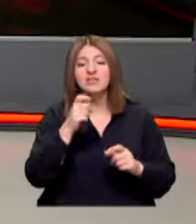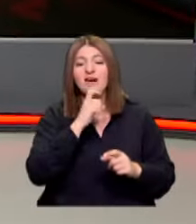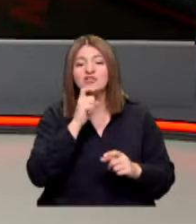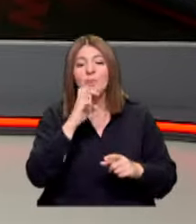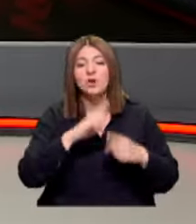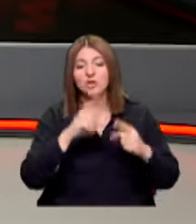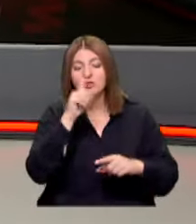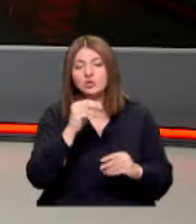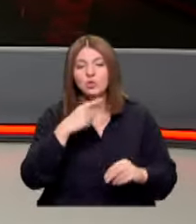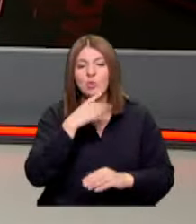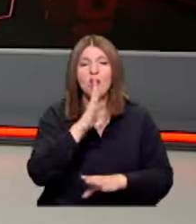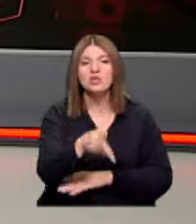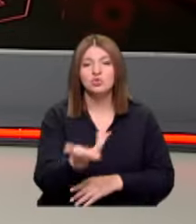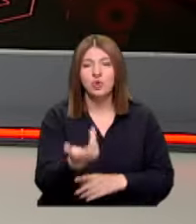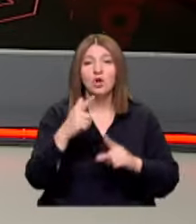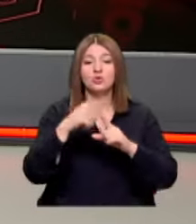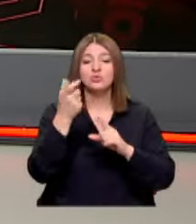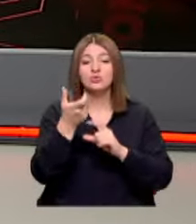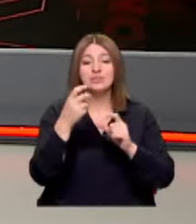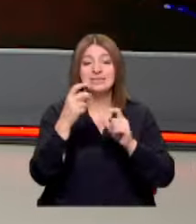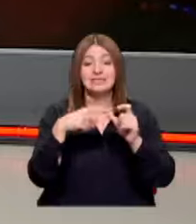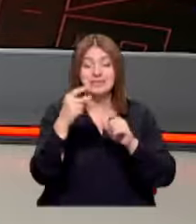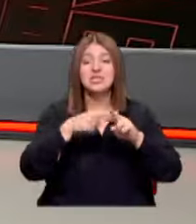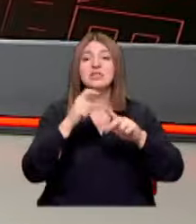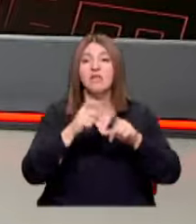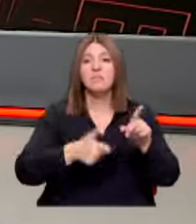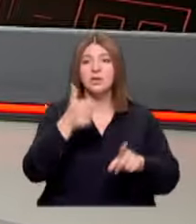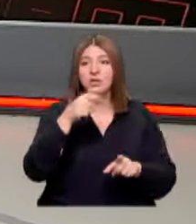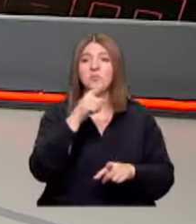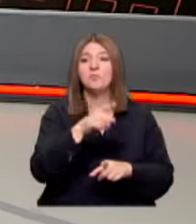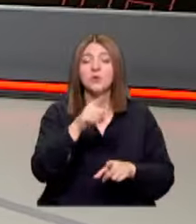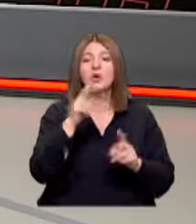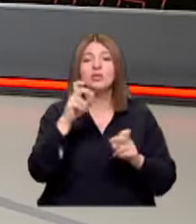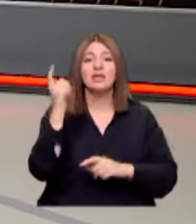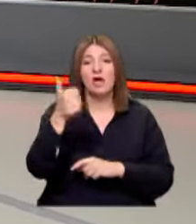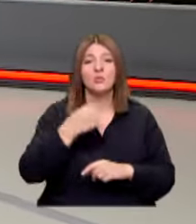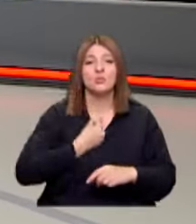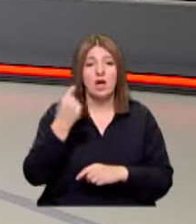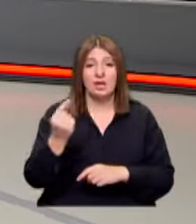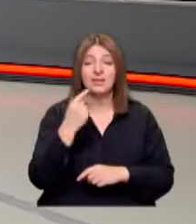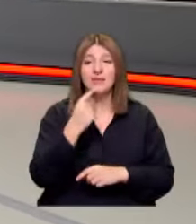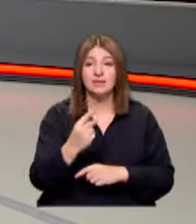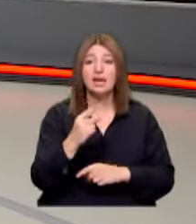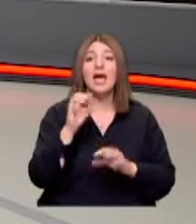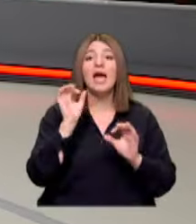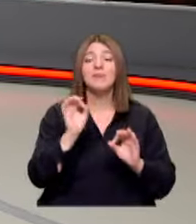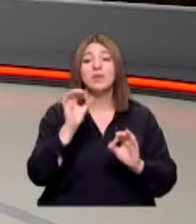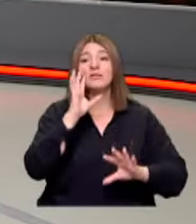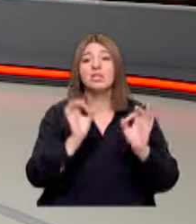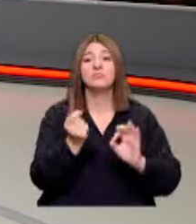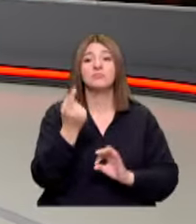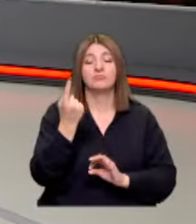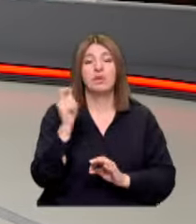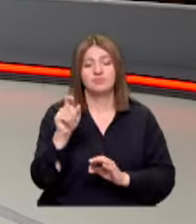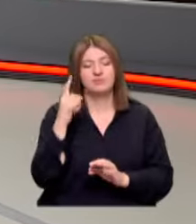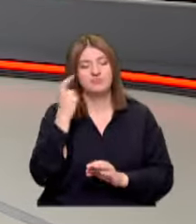nedeniyle çok zor durumdan geçiyor TÜSİAD Başkanı Orhan Turan da bu konuda iktidarı uyardı Hem uyardı hem de tespitlerde